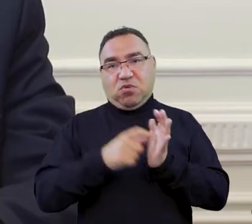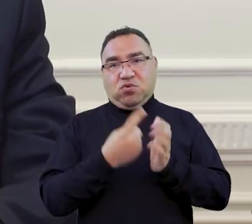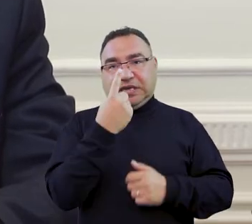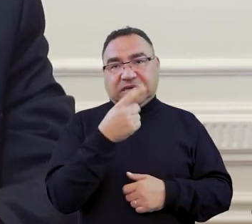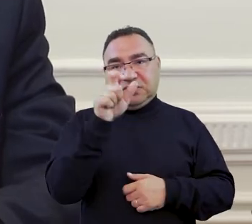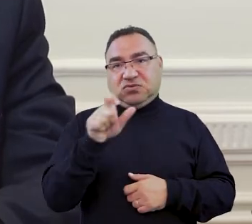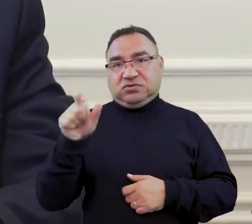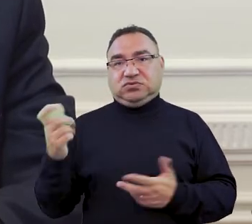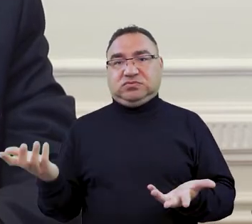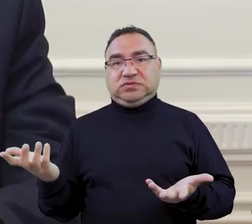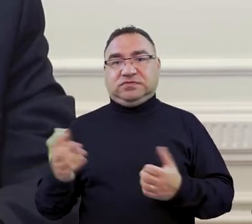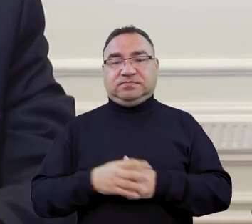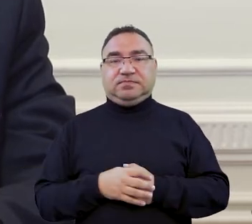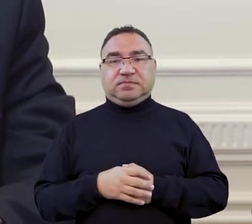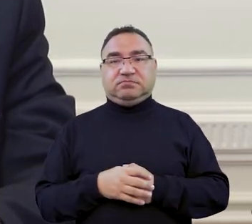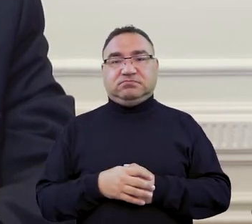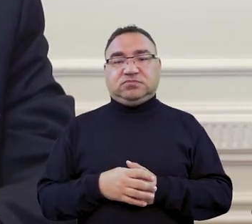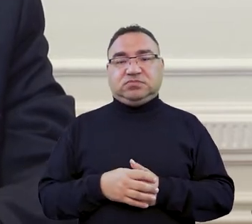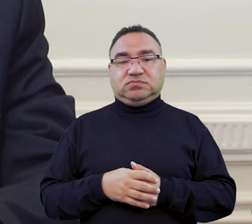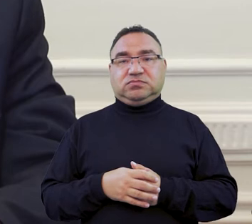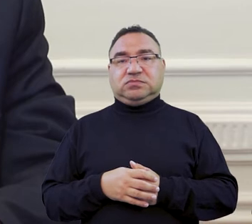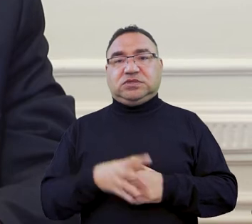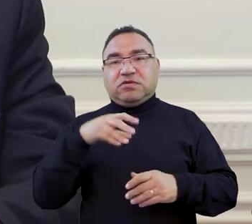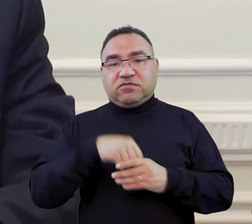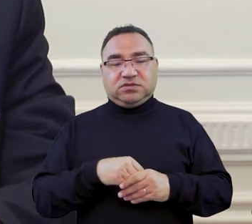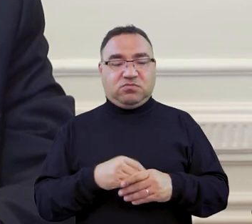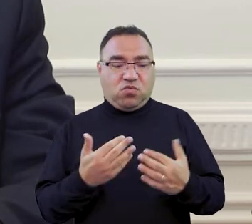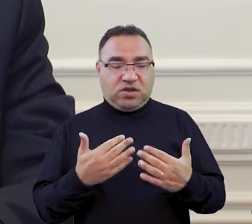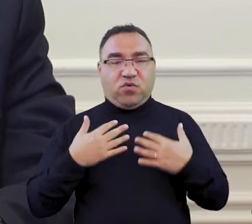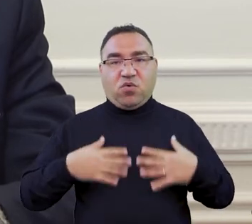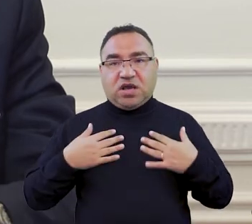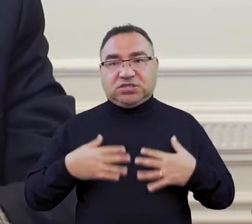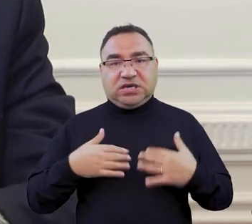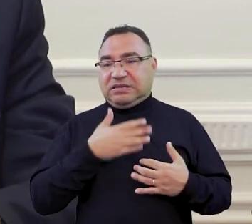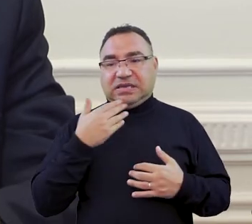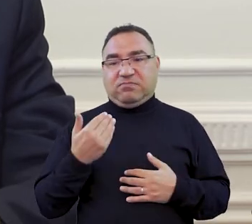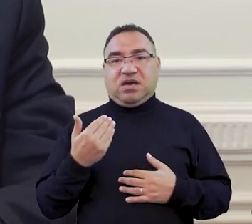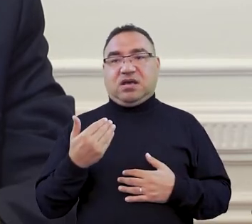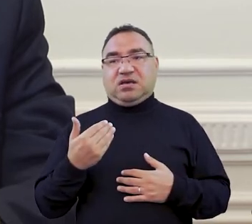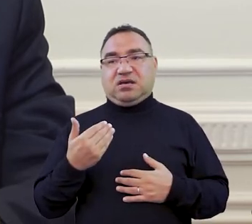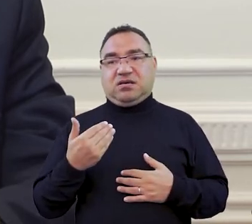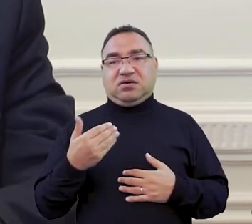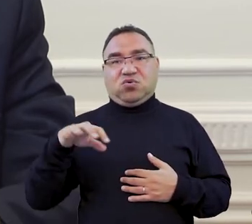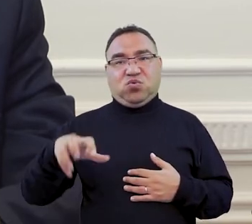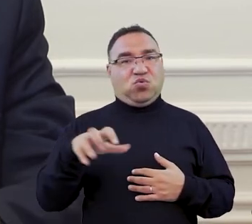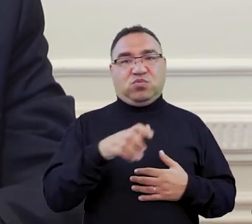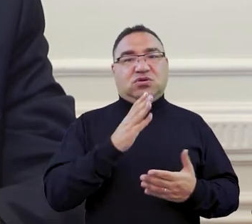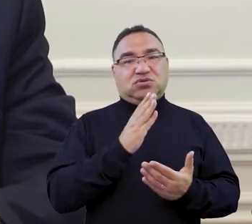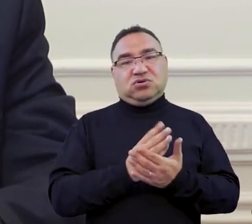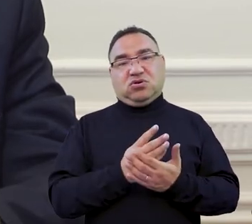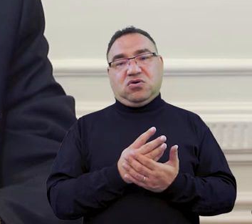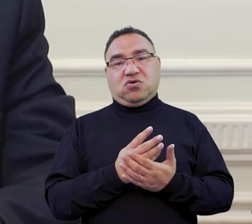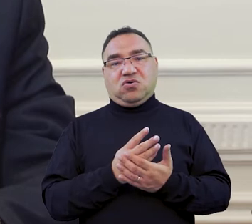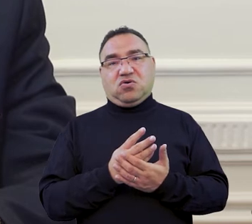właśnie, żeby dostęp do węzła sanitarnego nie dotyczył dużych grup studentów,